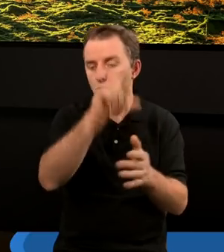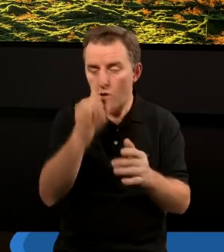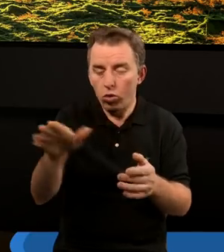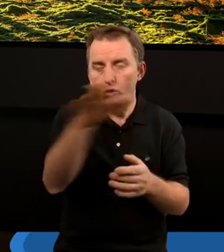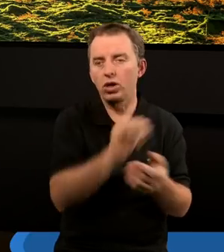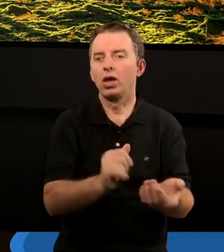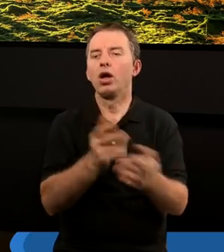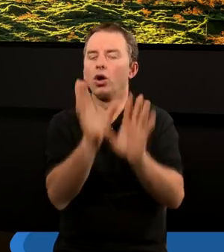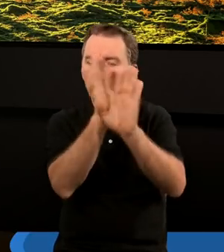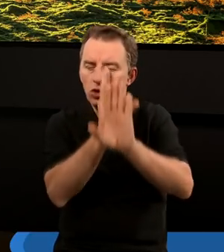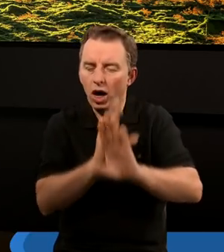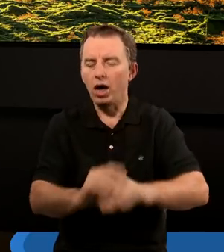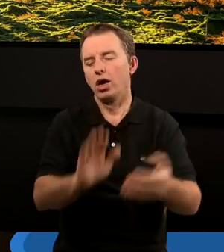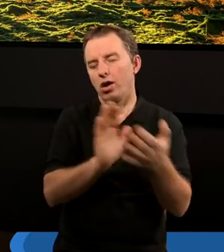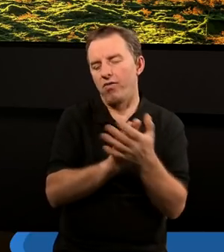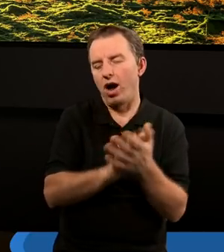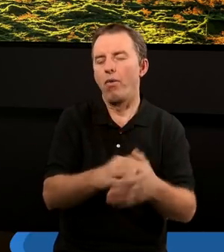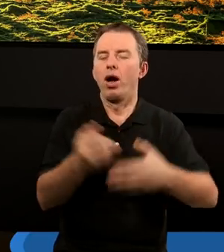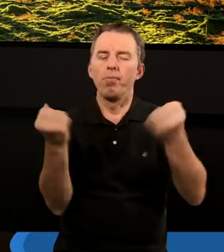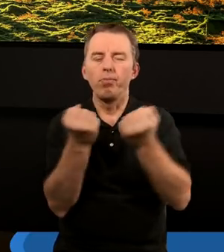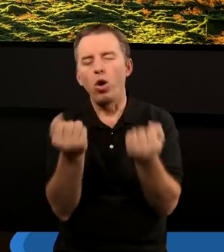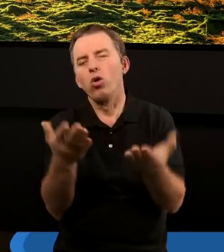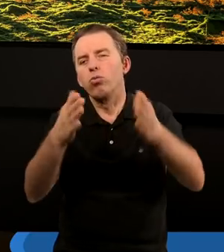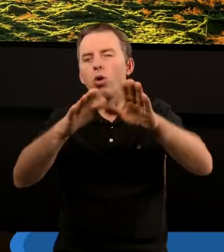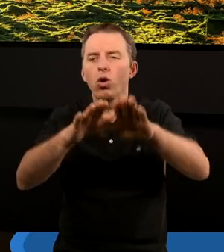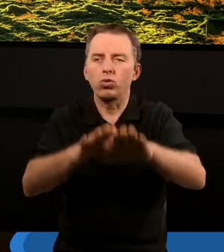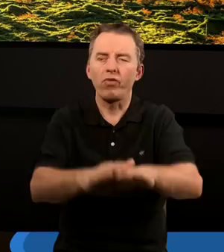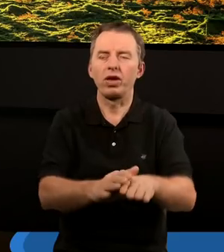I tam jest i ta cześć, i ta chwała, i moc, i błogosławieństwo.